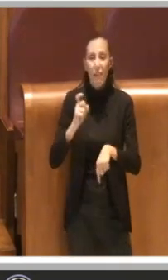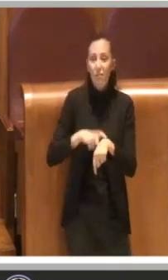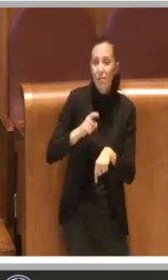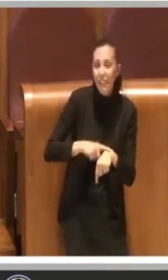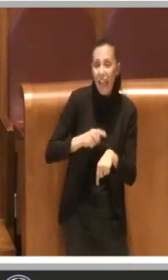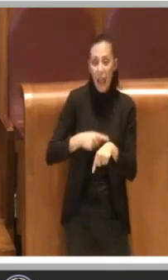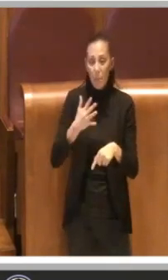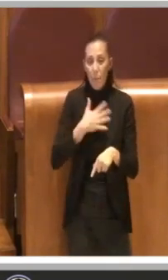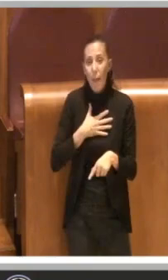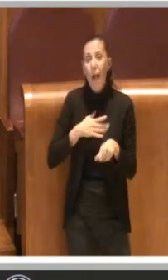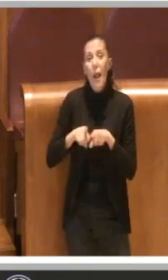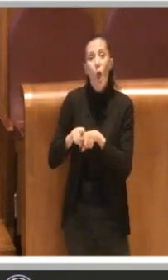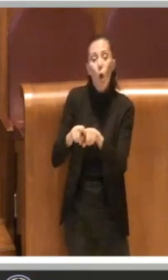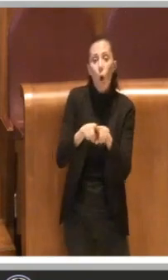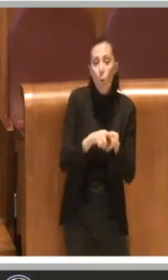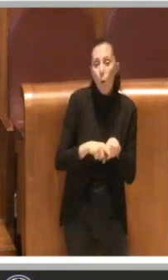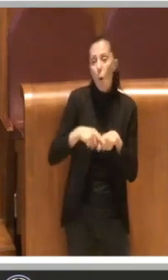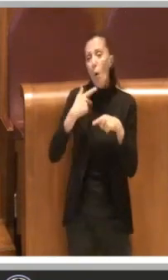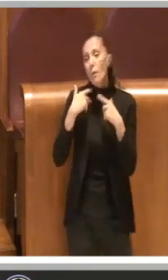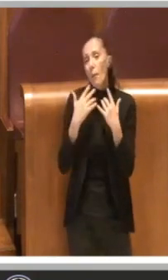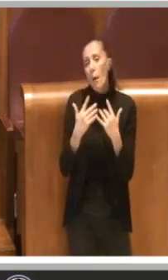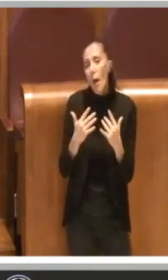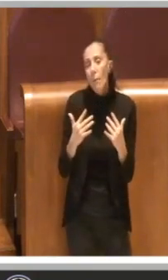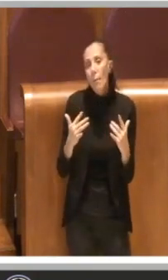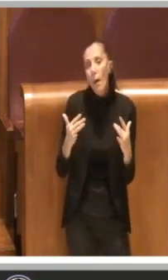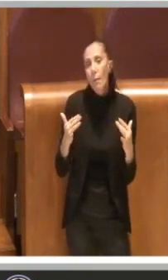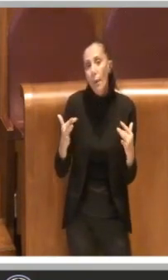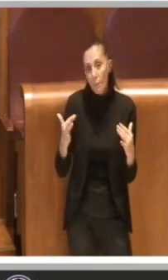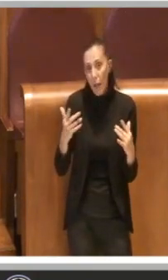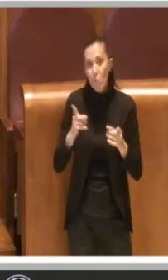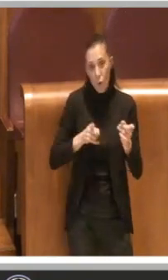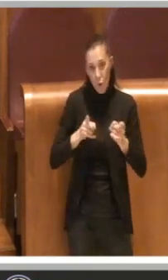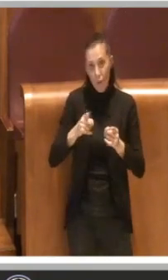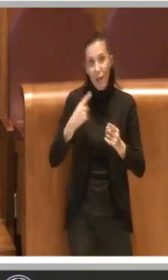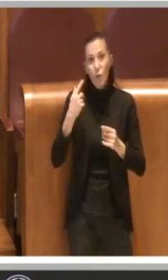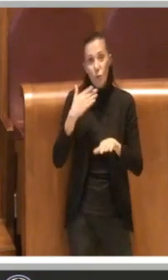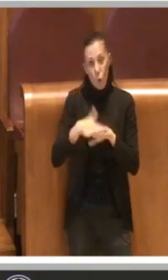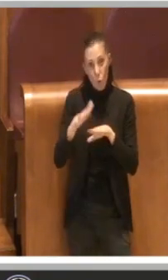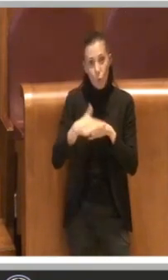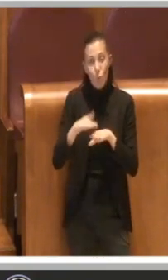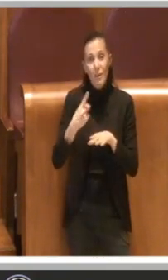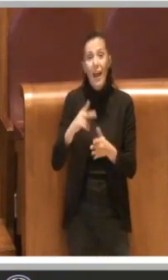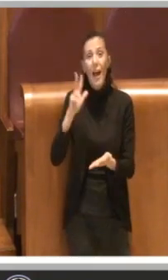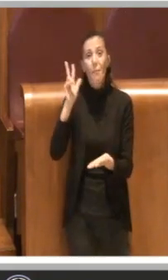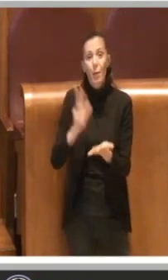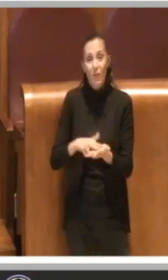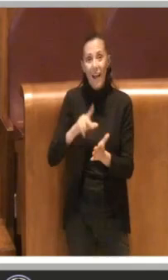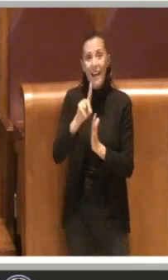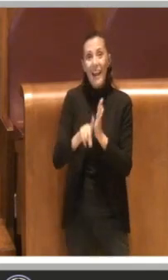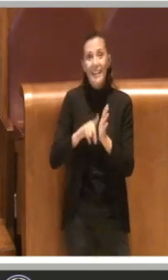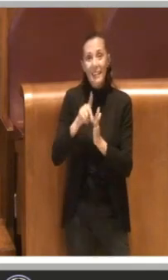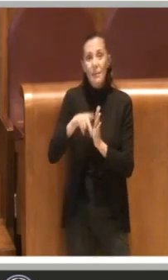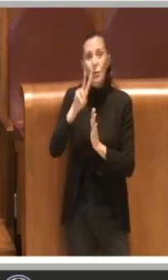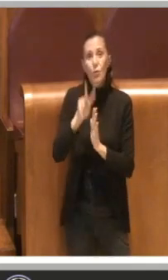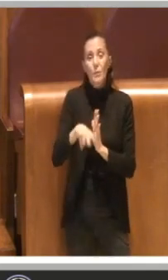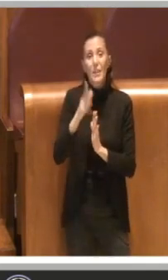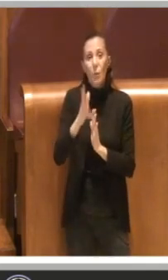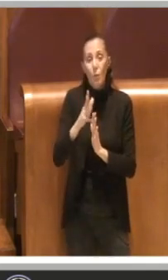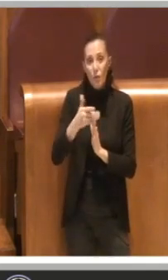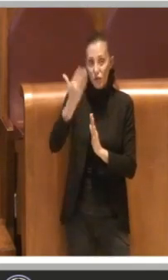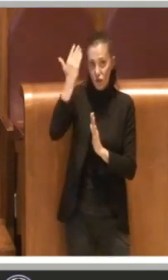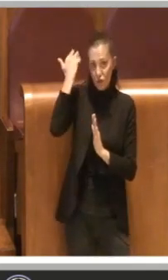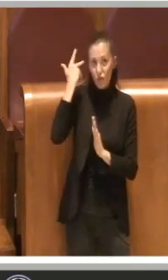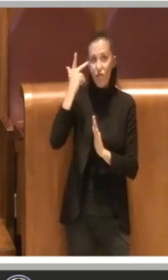questi beni comuni, perché etc., etc., Il momento utile era appunto approvare la delibera del 2015 a firma Raggi, De